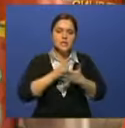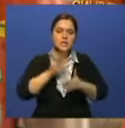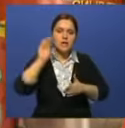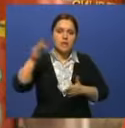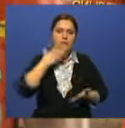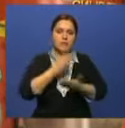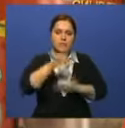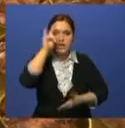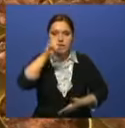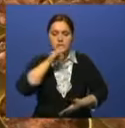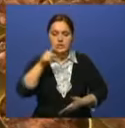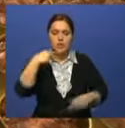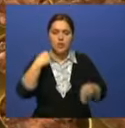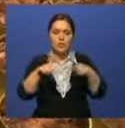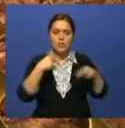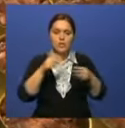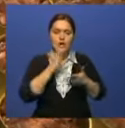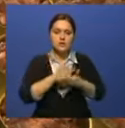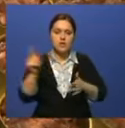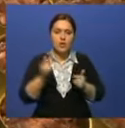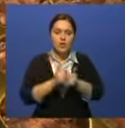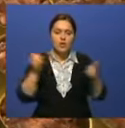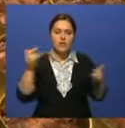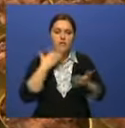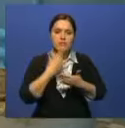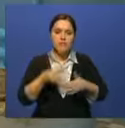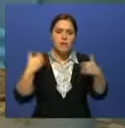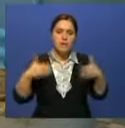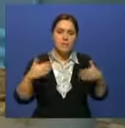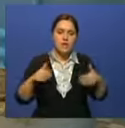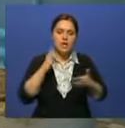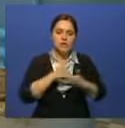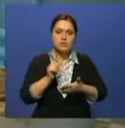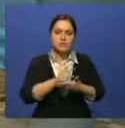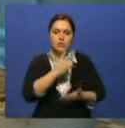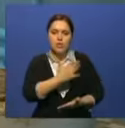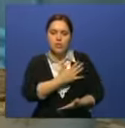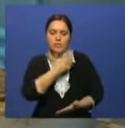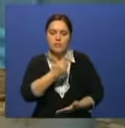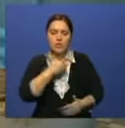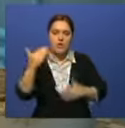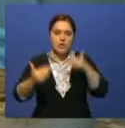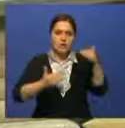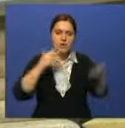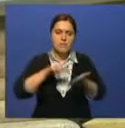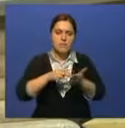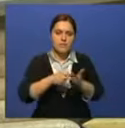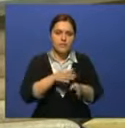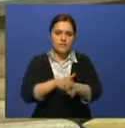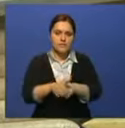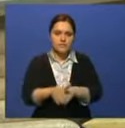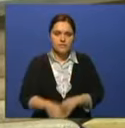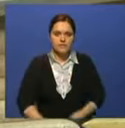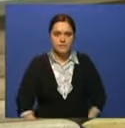с продукцией «Ахжар-Ундерес». Это значительно увеличило объемы продаж, а еще вдохновляет на достижение новых целей, говорят в хозяйстве.